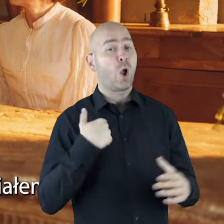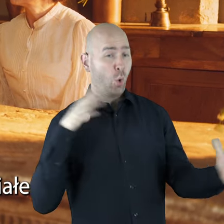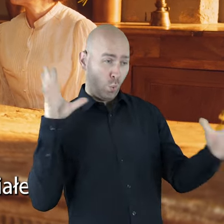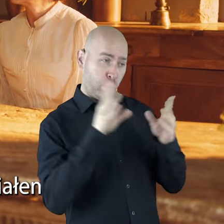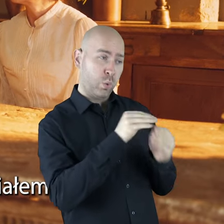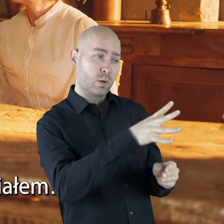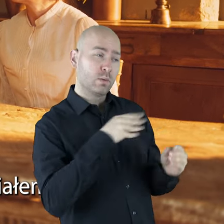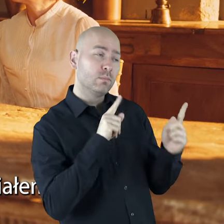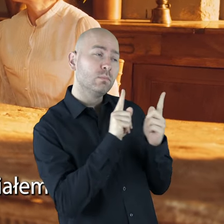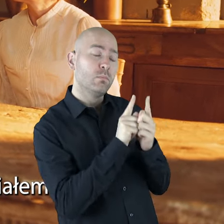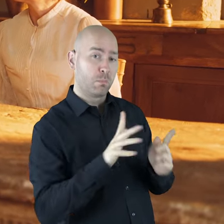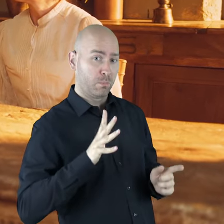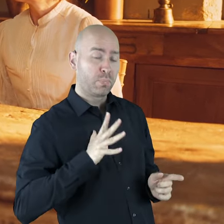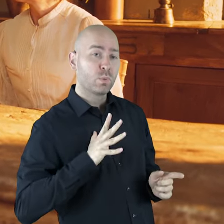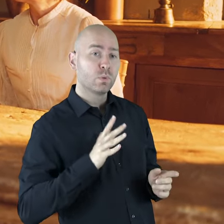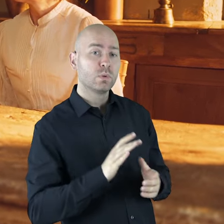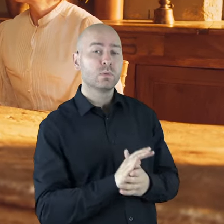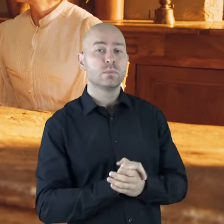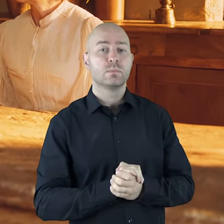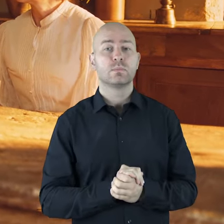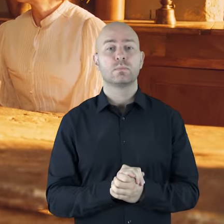Ale czy ja kiedykolwiek Cię miałem?